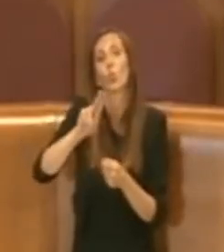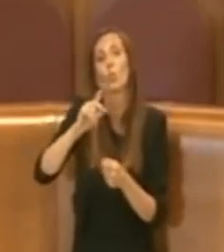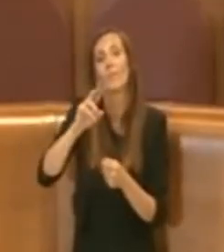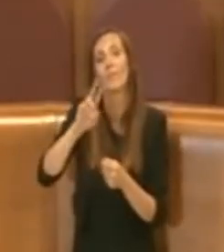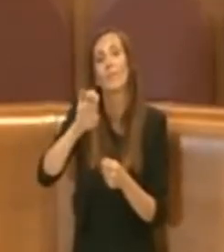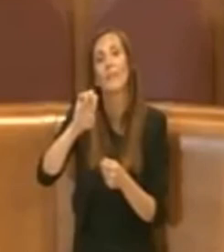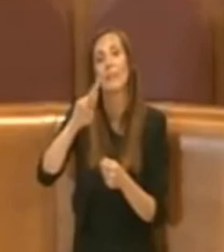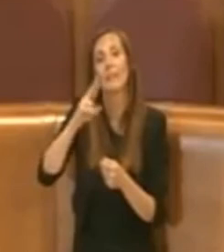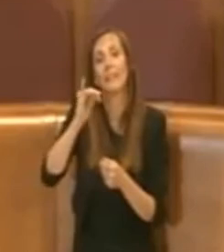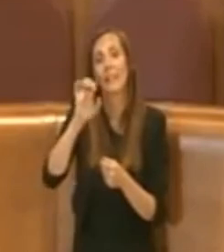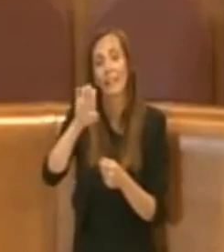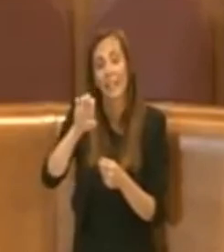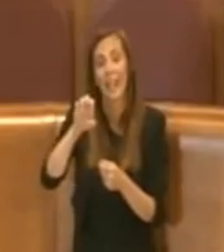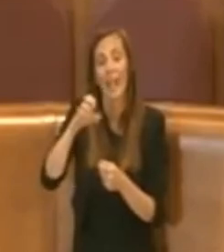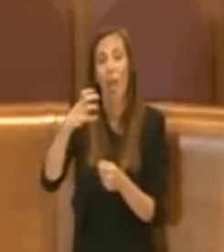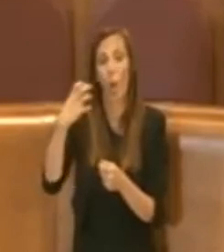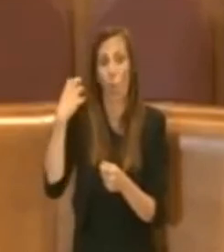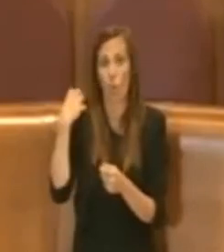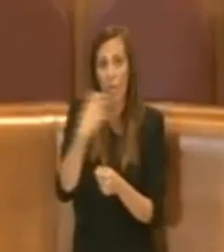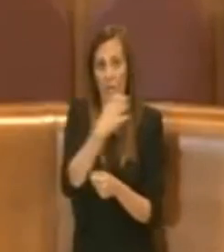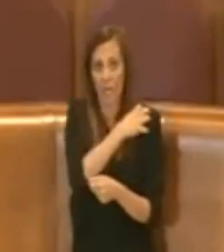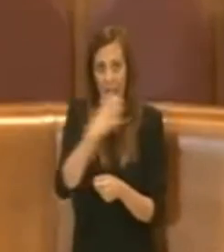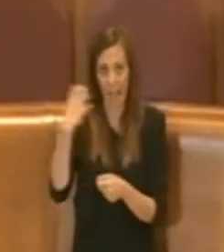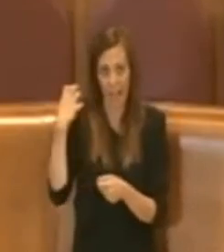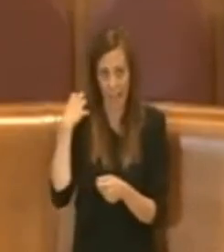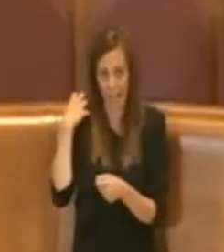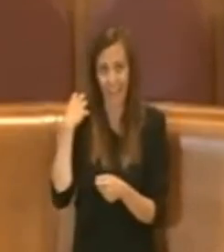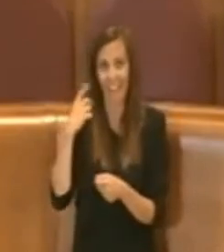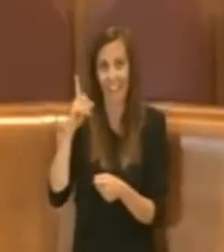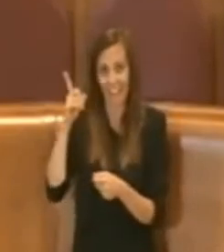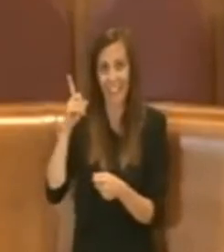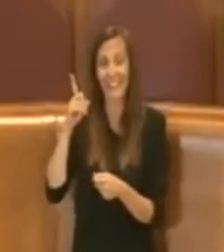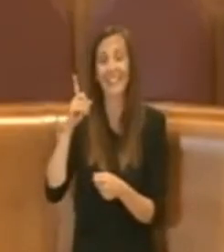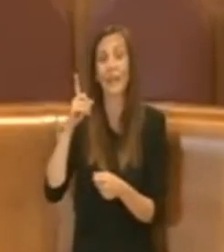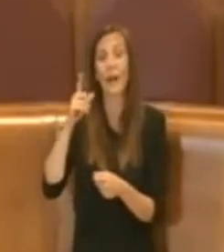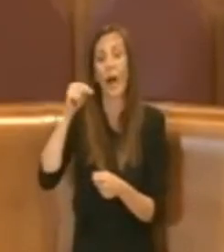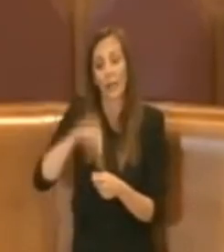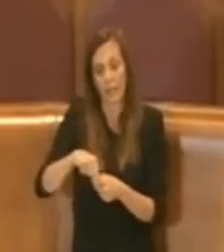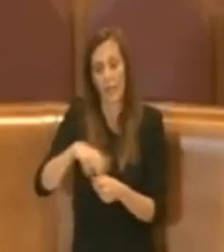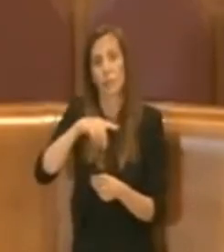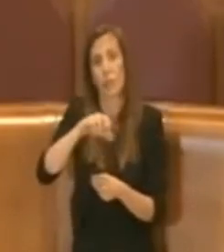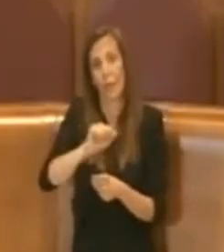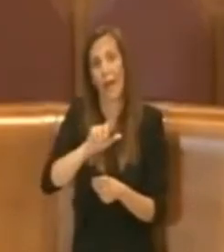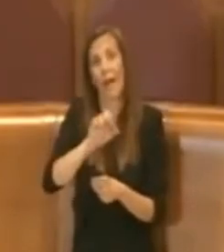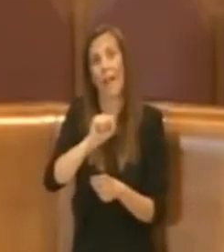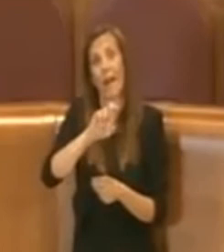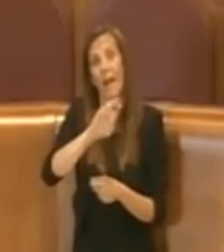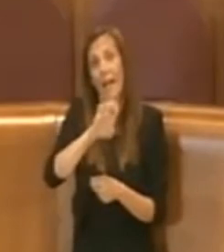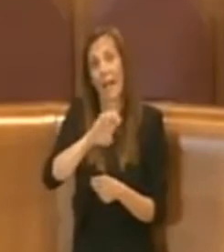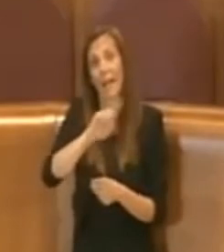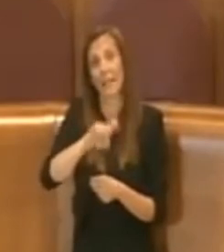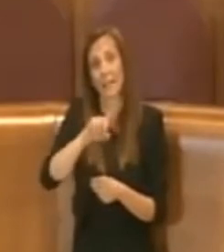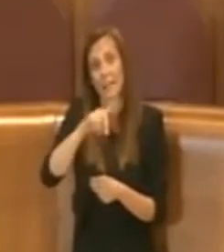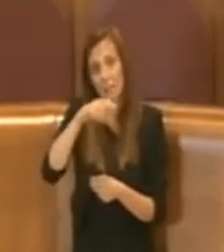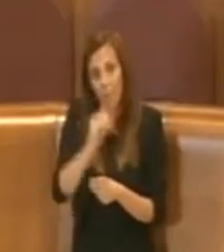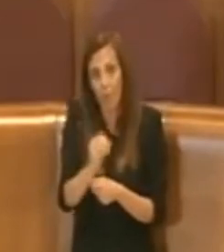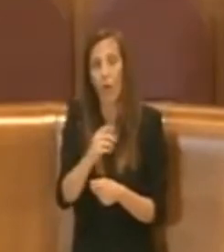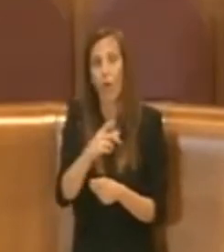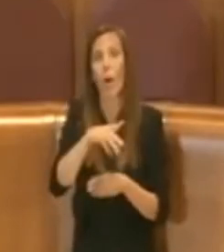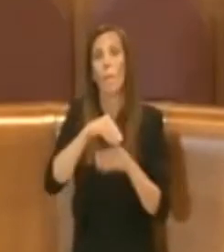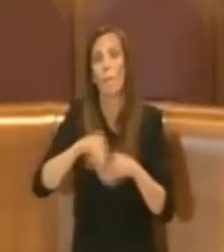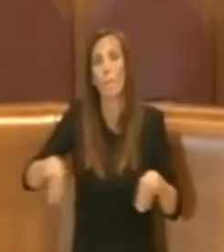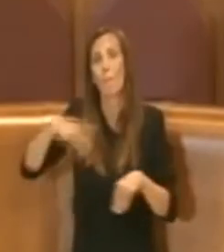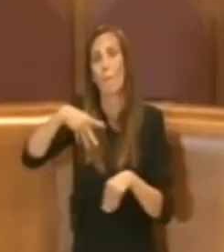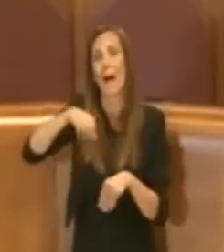a questa concessione l'azienda Palaexpo eh si fa più forte degli spazi eh del palazzo delle esposizioni del